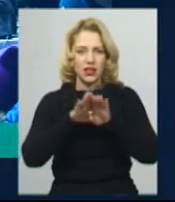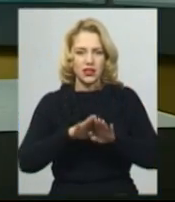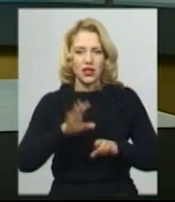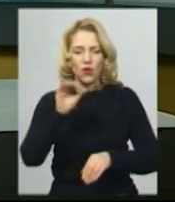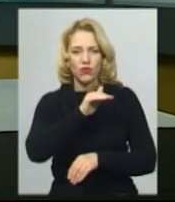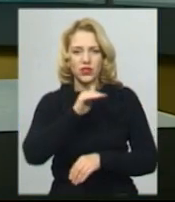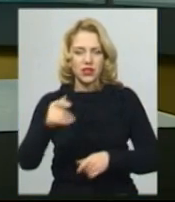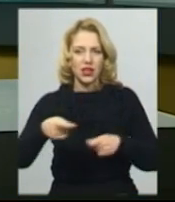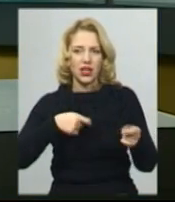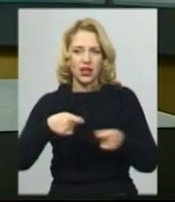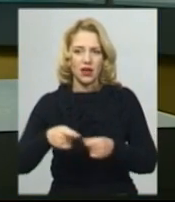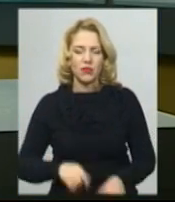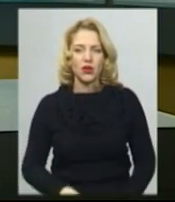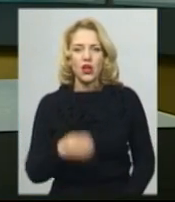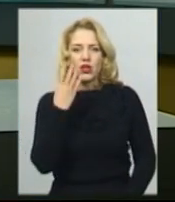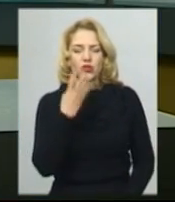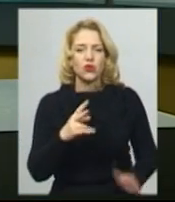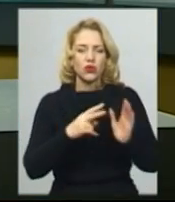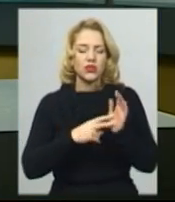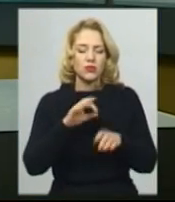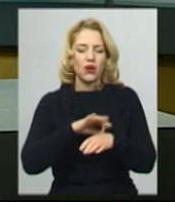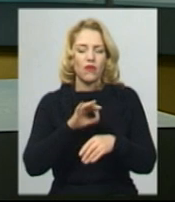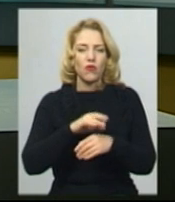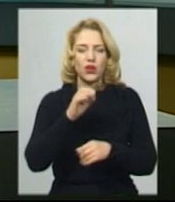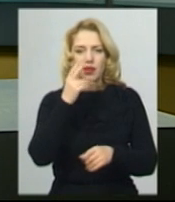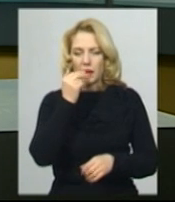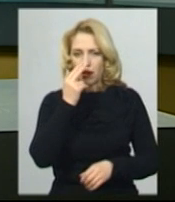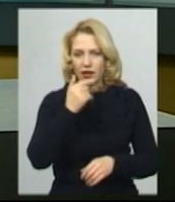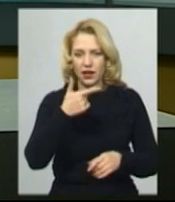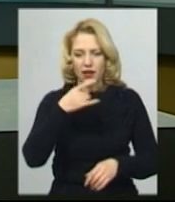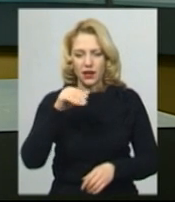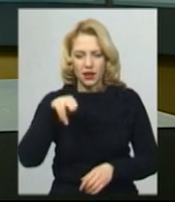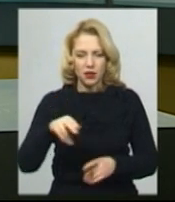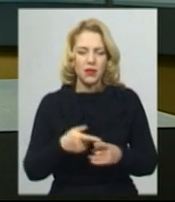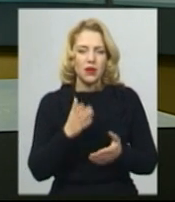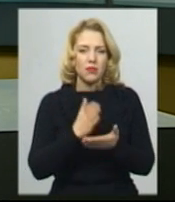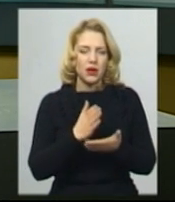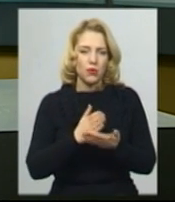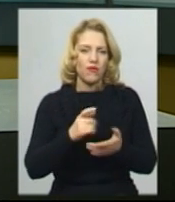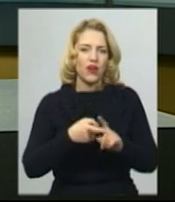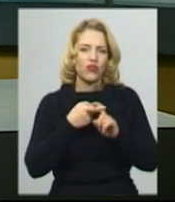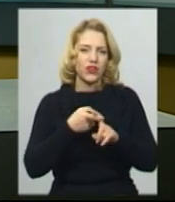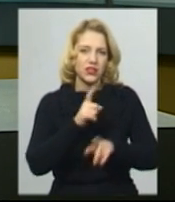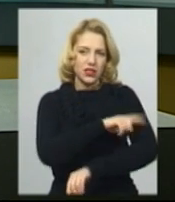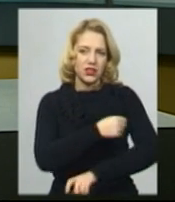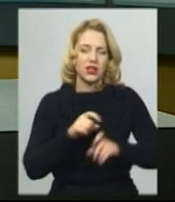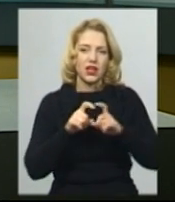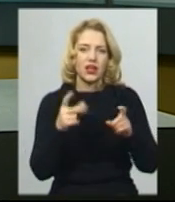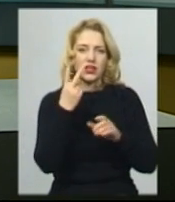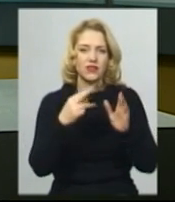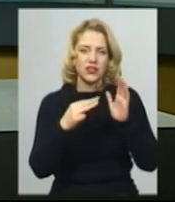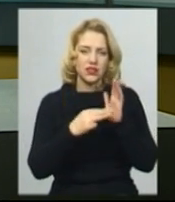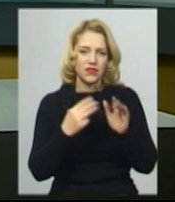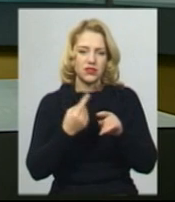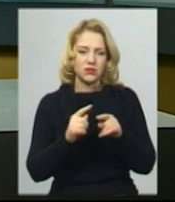Музика 47 хворих на гриб перебуває у Хмельницькій міській інфекційній лікарні. Серед них 28 дітей.